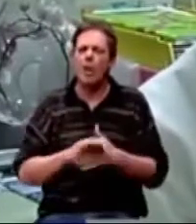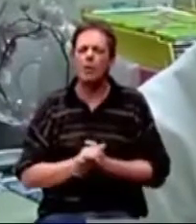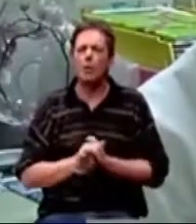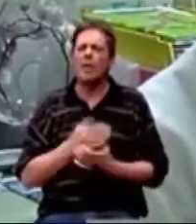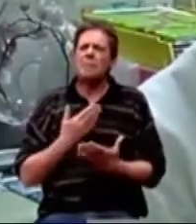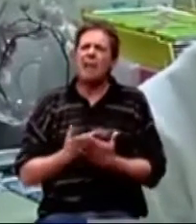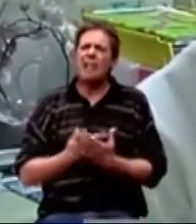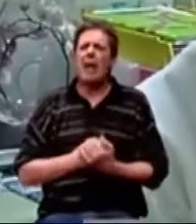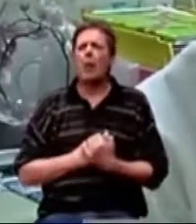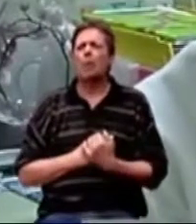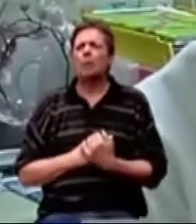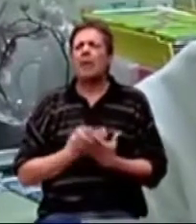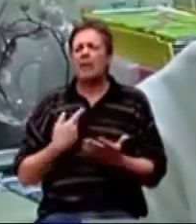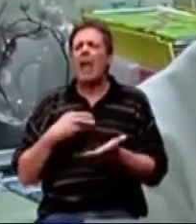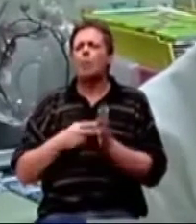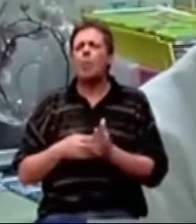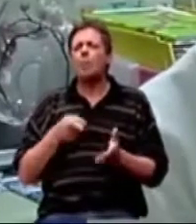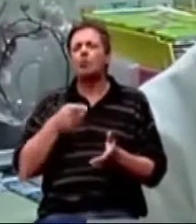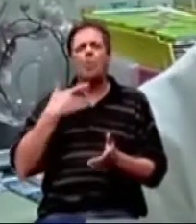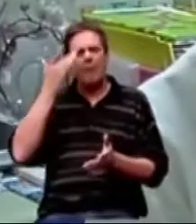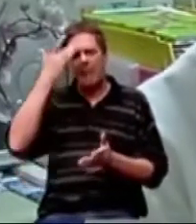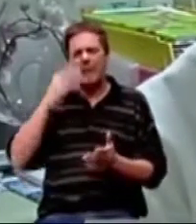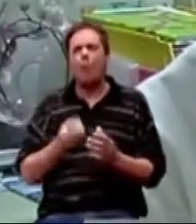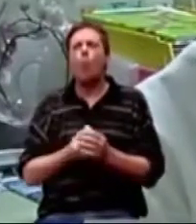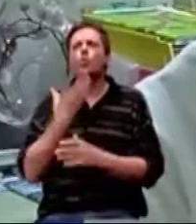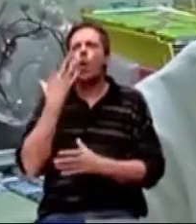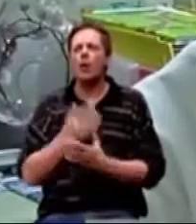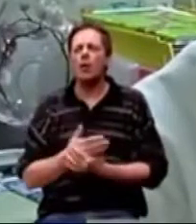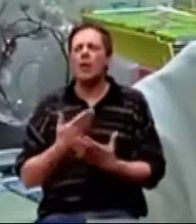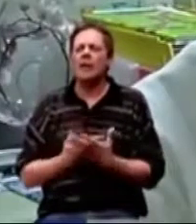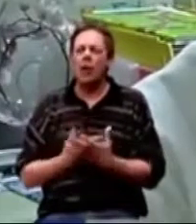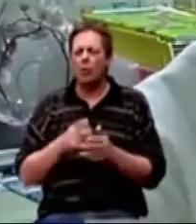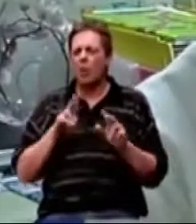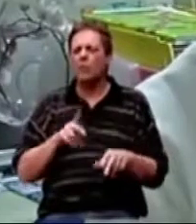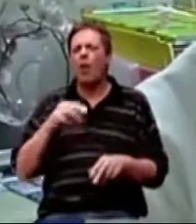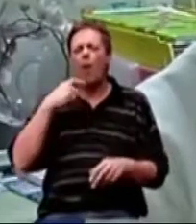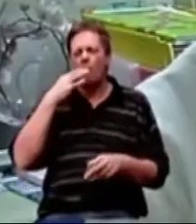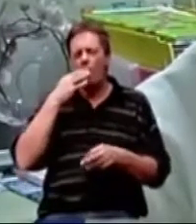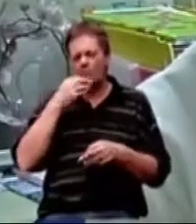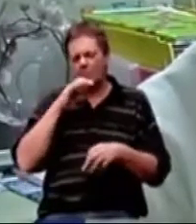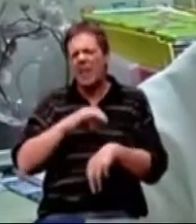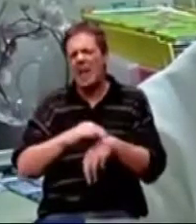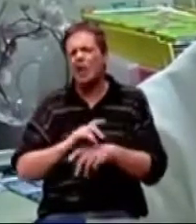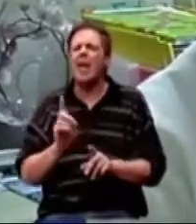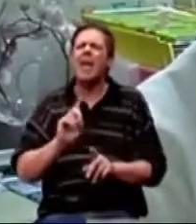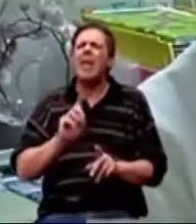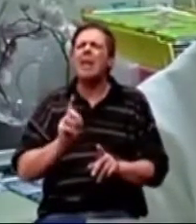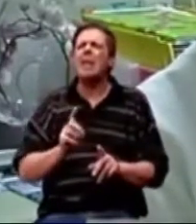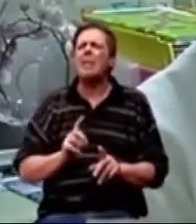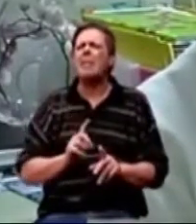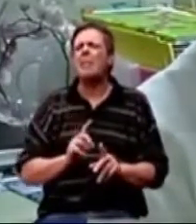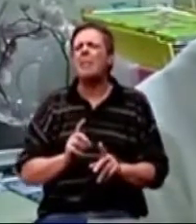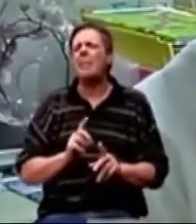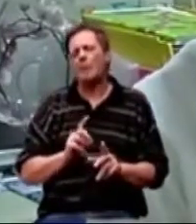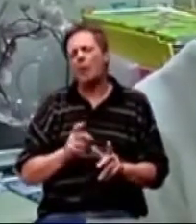tako da, evo, problem je što ne znamo uzrok, tako da u biti ovo lječenje što sam govorila nije kauzalno, nego u